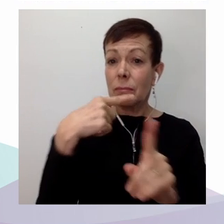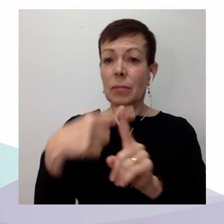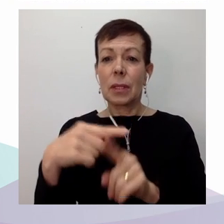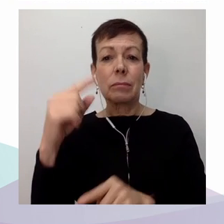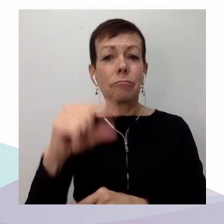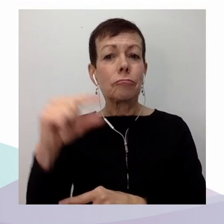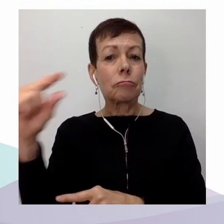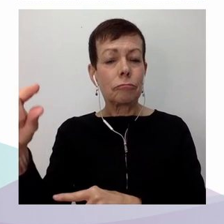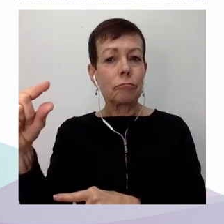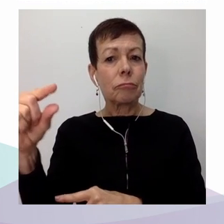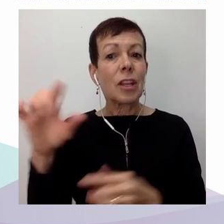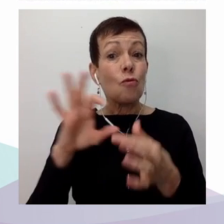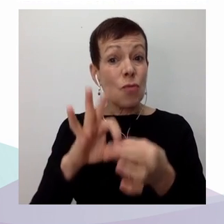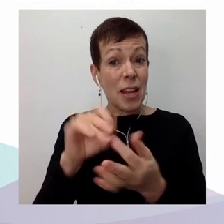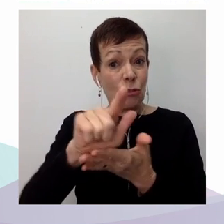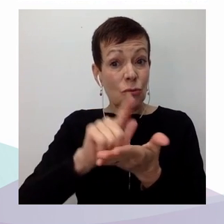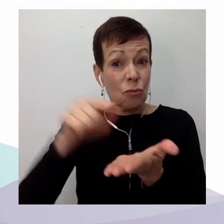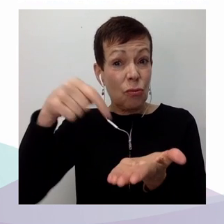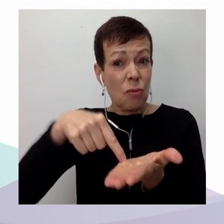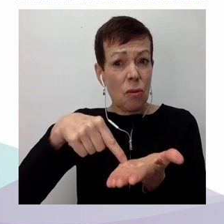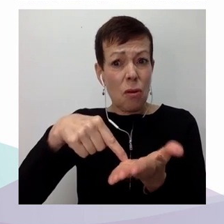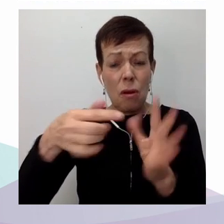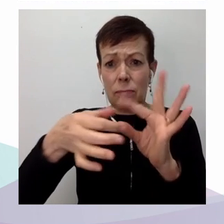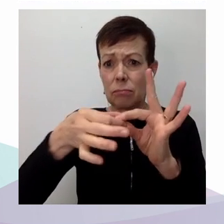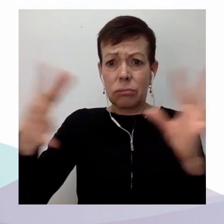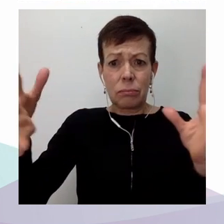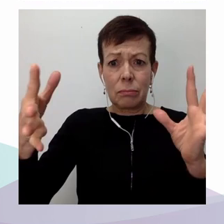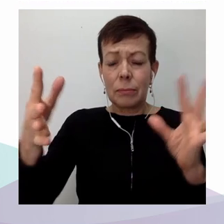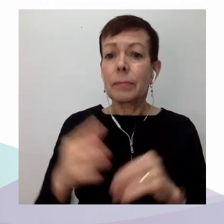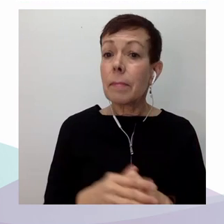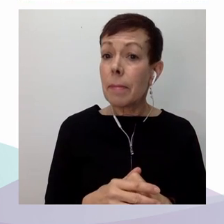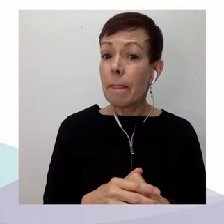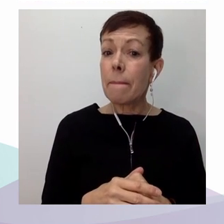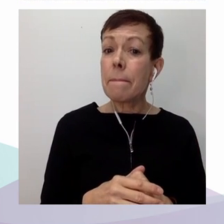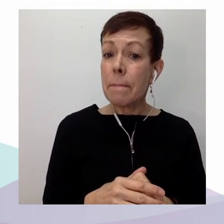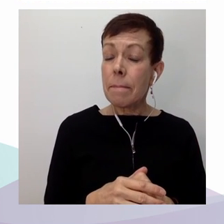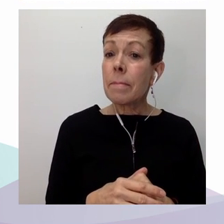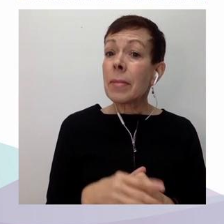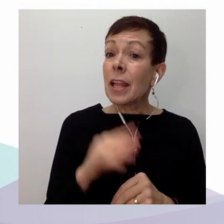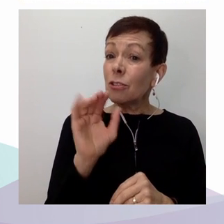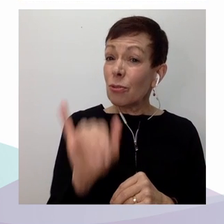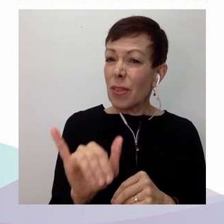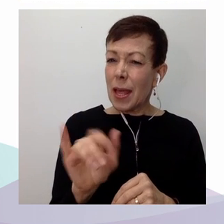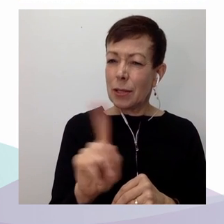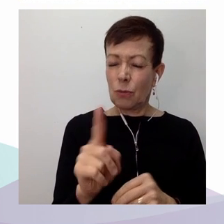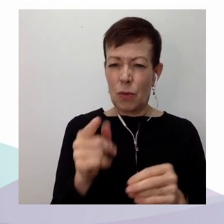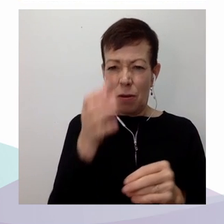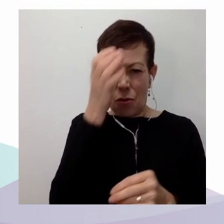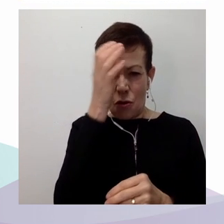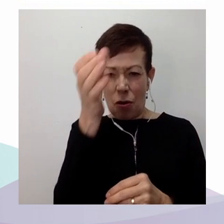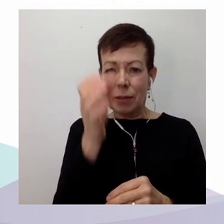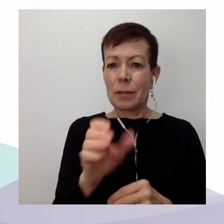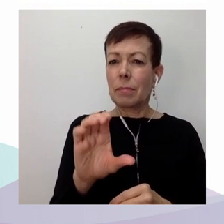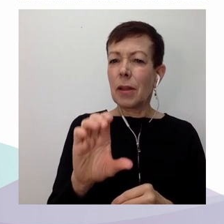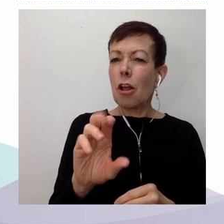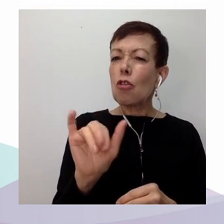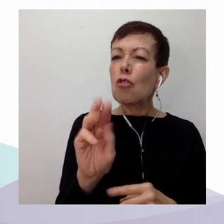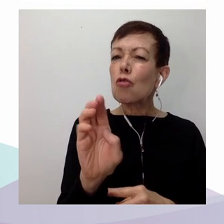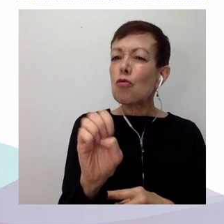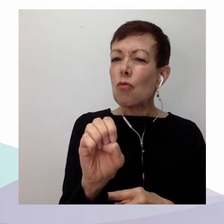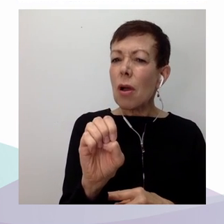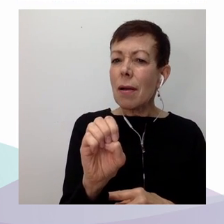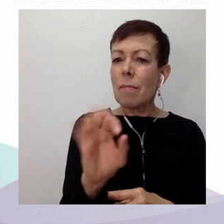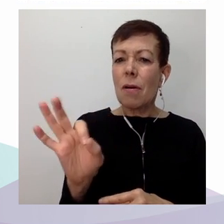ici que l'idée du délit d'insolidarité, qui est inspirée de la notion de délit de